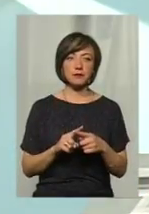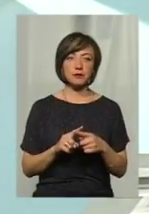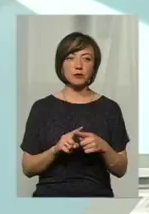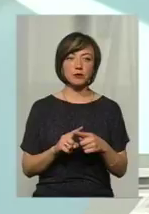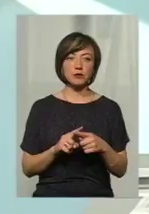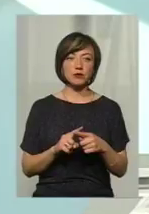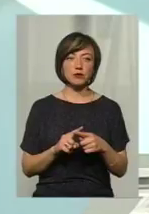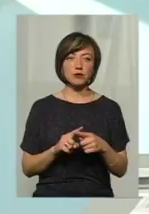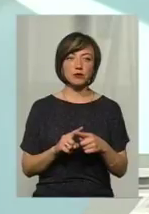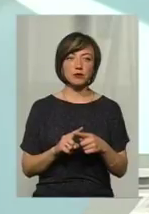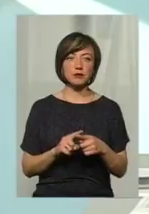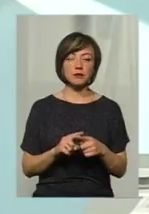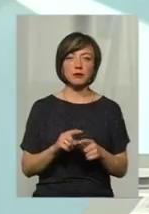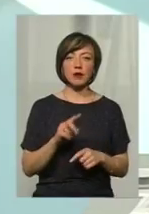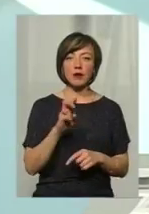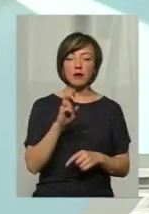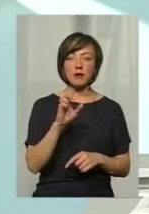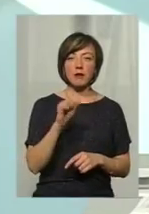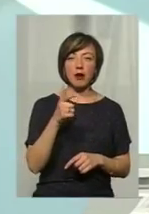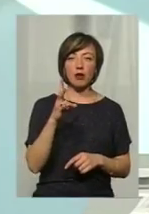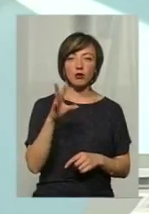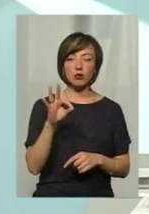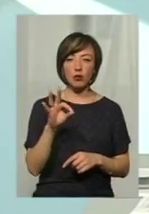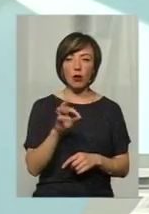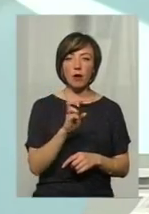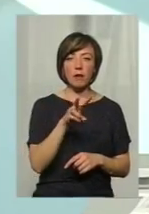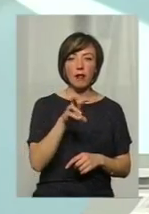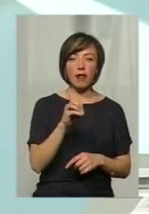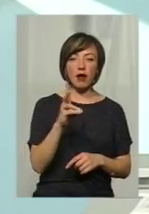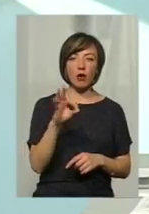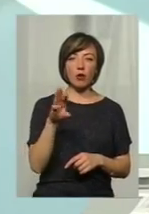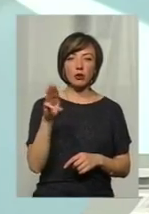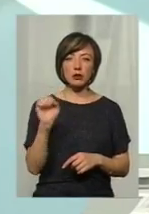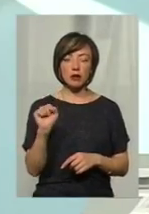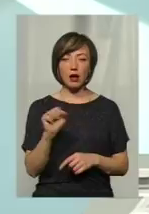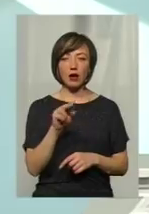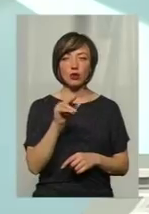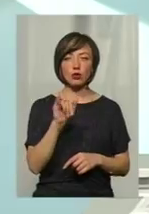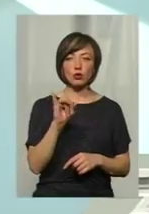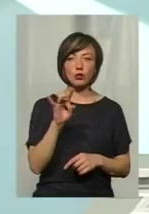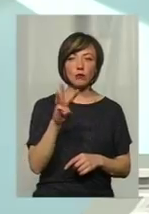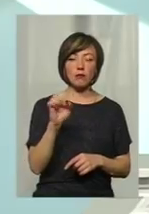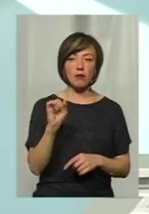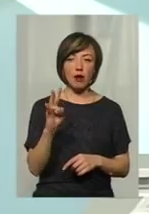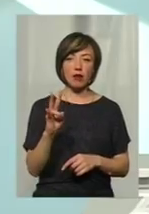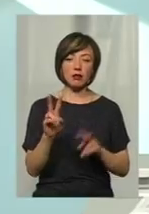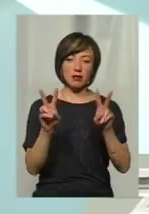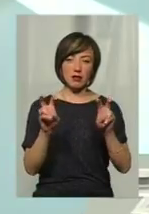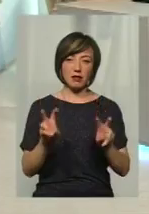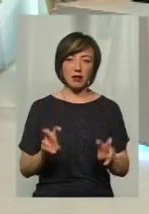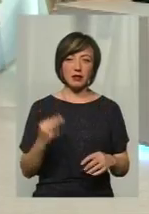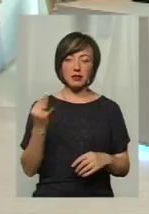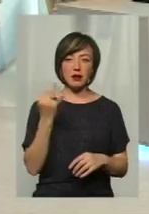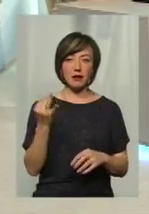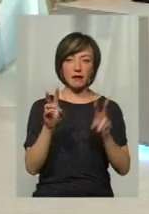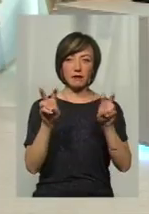як багно болотне, блекота чорна, болеголов крапчастий, дурман смердючий, ось такі та інші. Інші цікаві